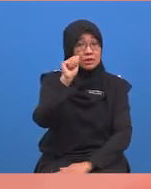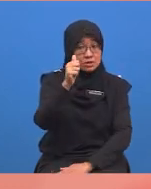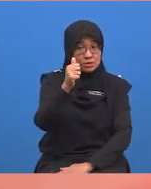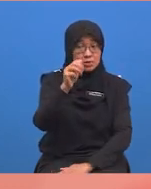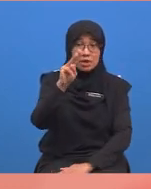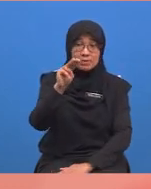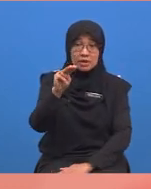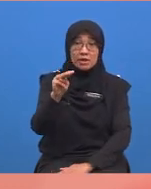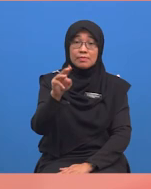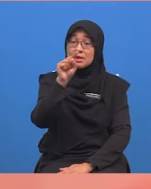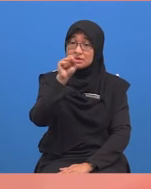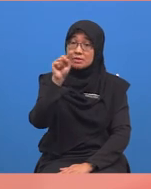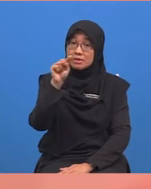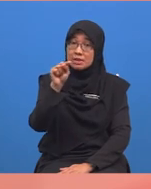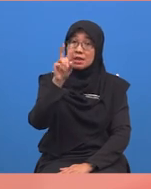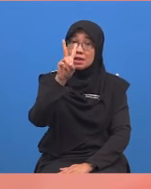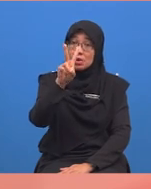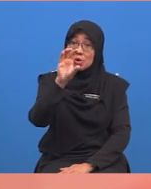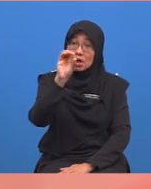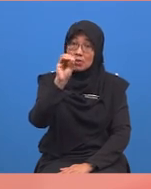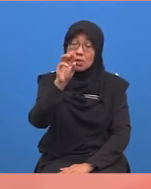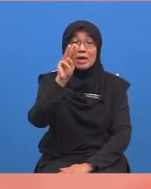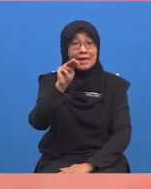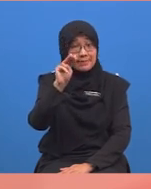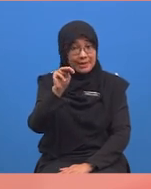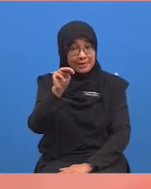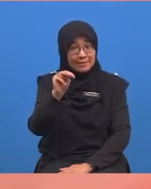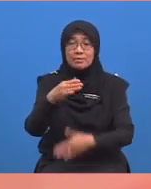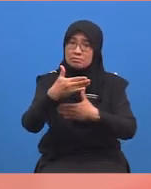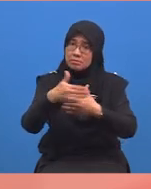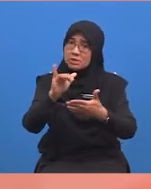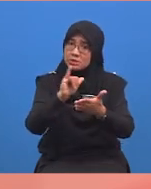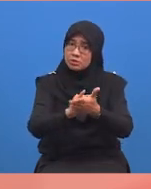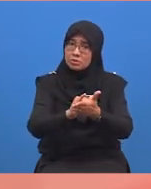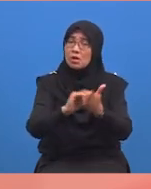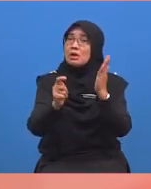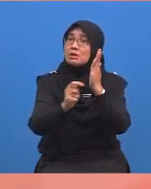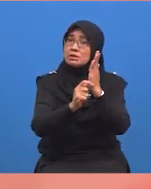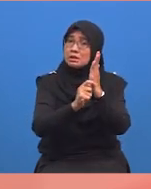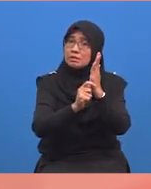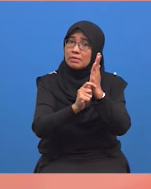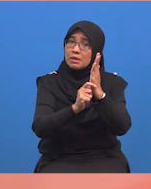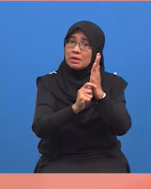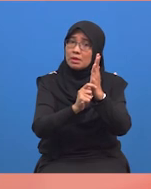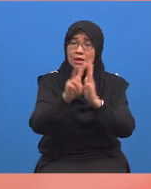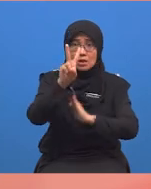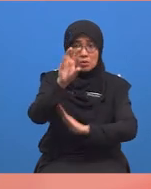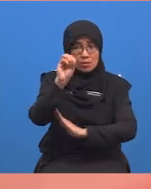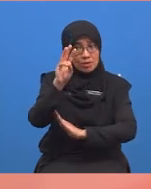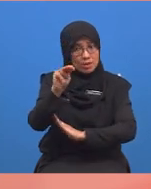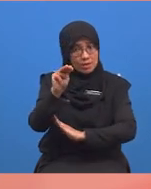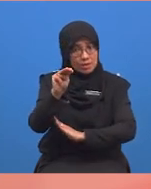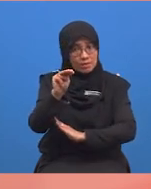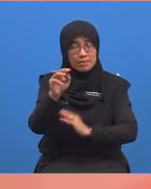bersamaan dua puluh milimeter. Kemudian, tambahkan nilai dua puluh milimeter